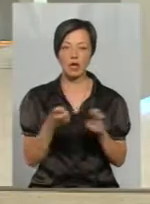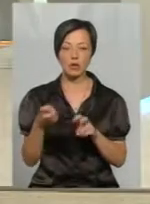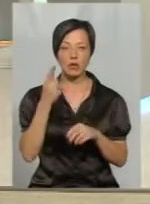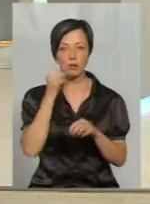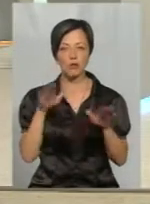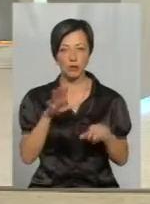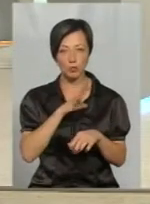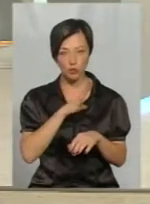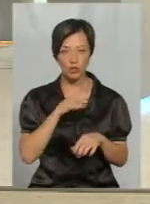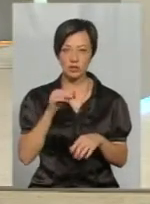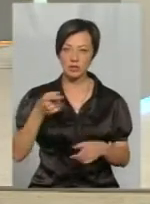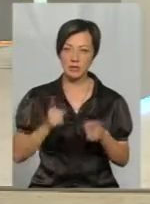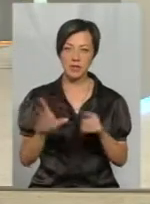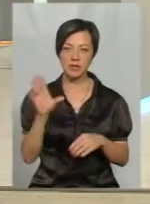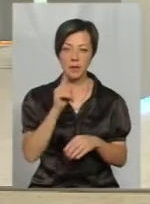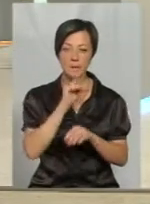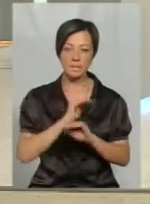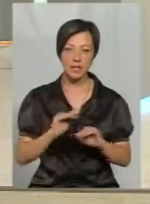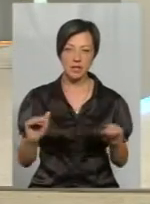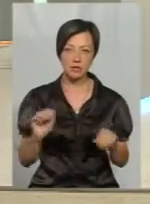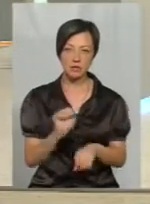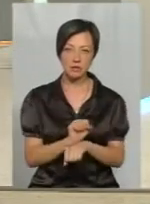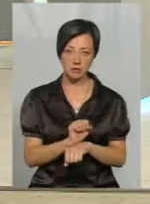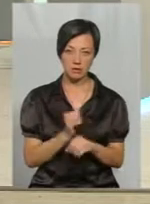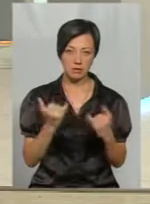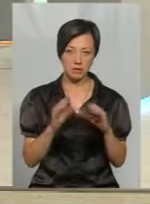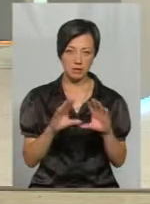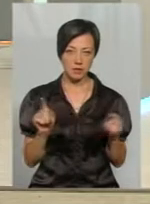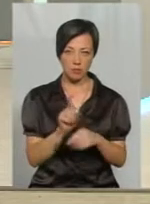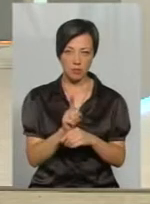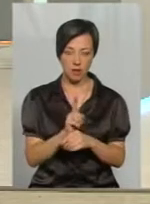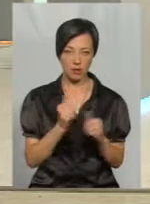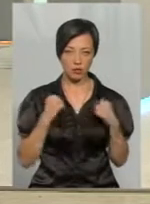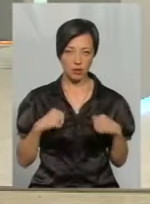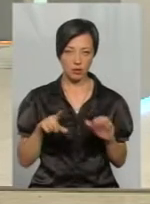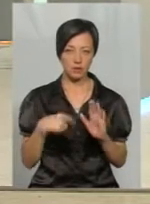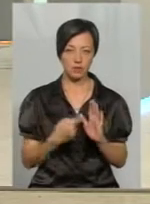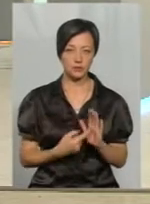бджоли? Чи насправді все притихло, принишкло, і зараз все нормально і спокійно?